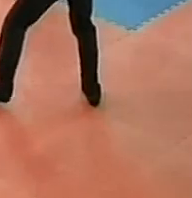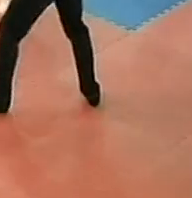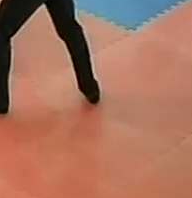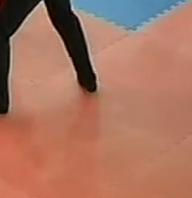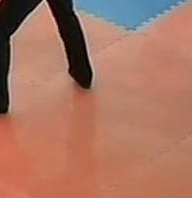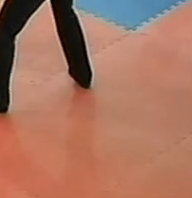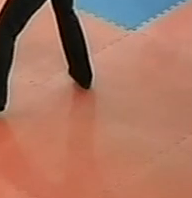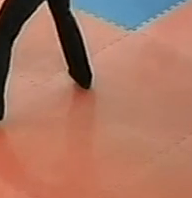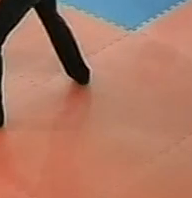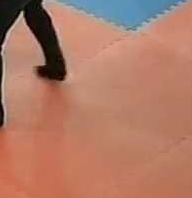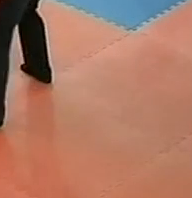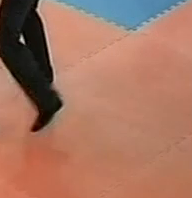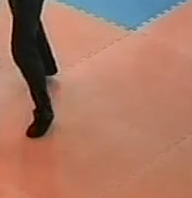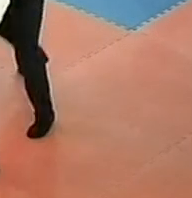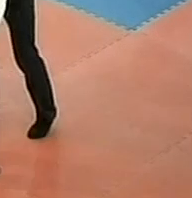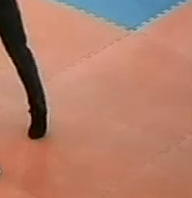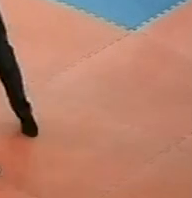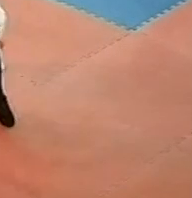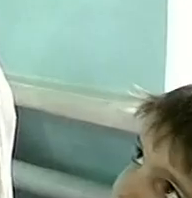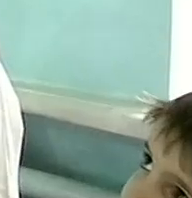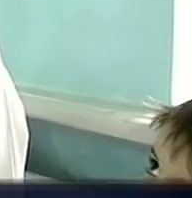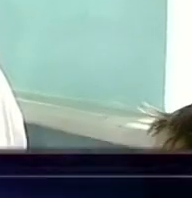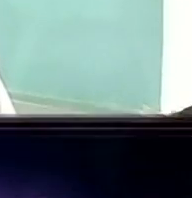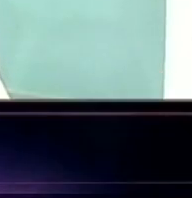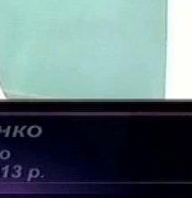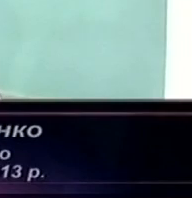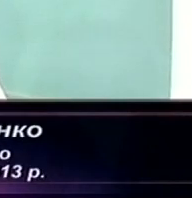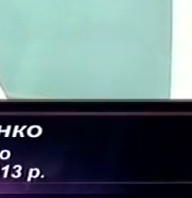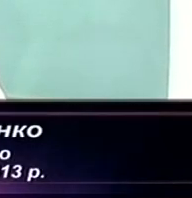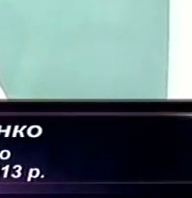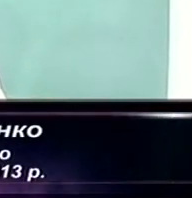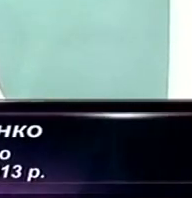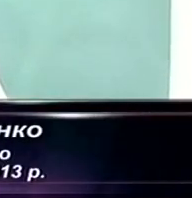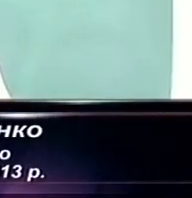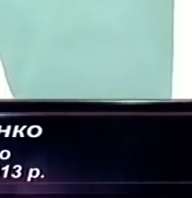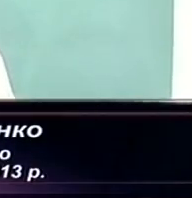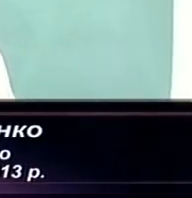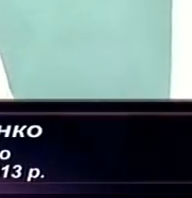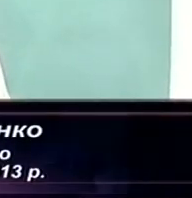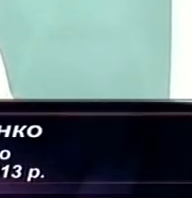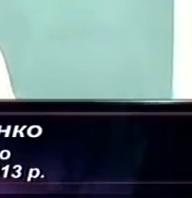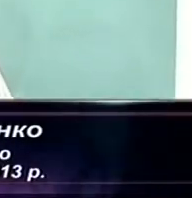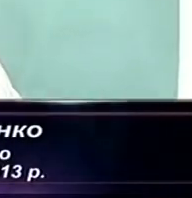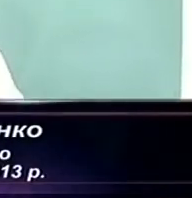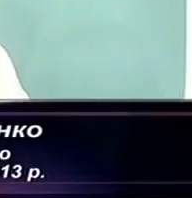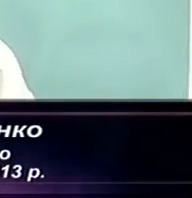Але золота медаль для юного спортсмена – не головне. Медалі отримаєш, це не головне, а